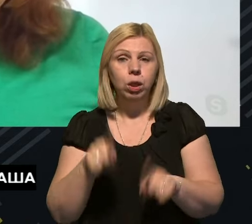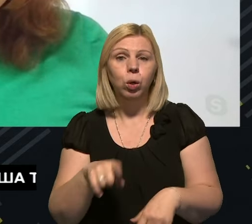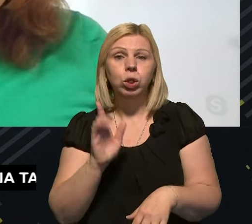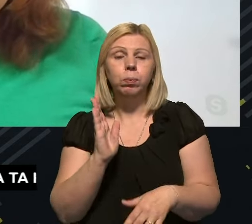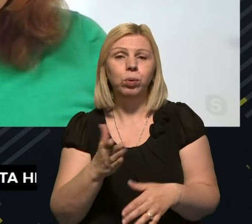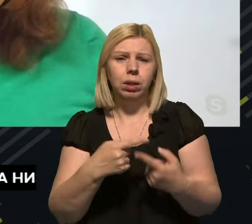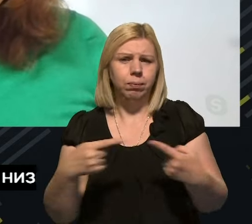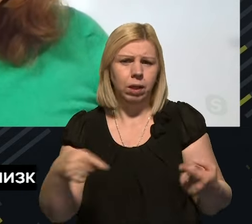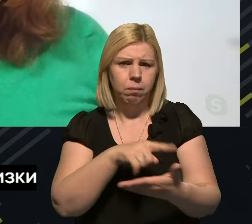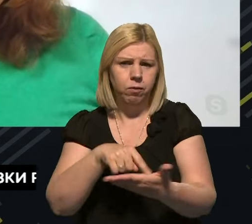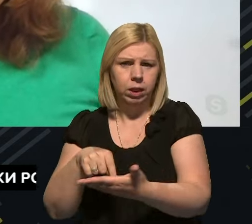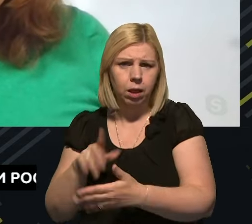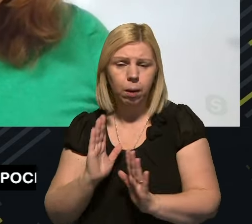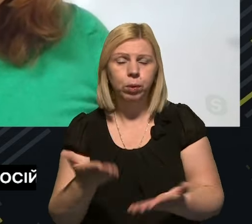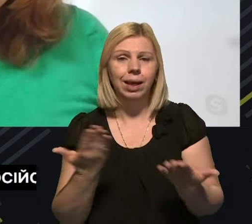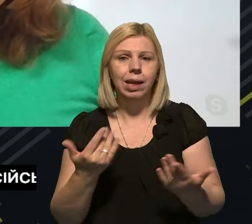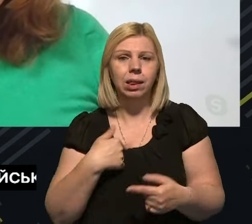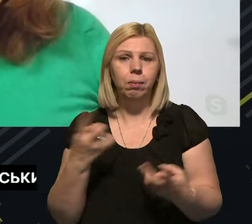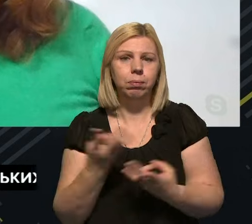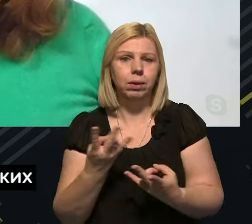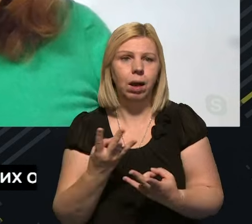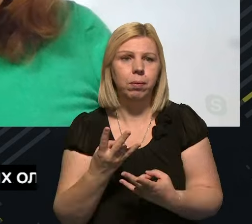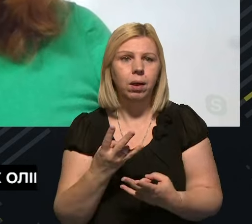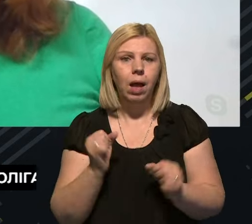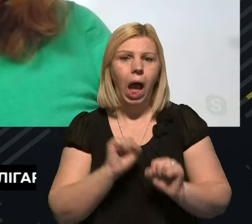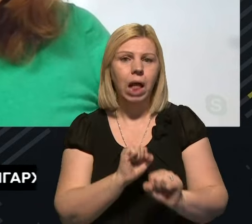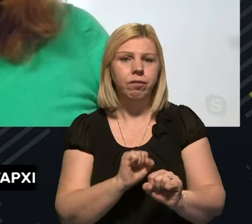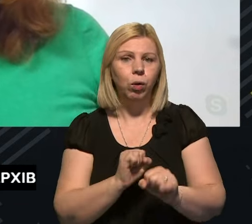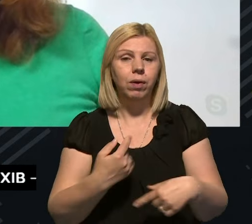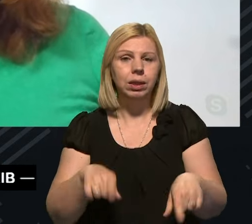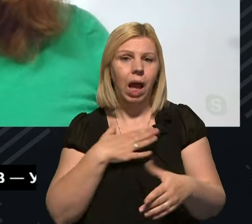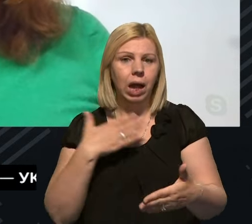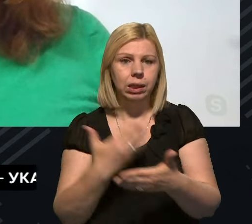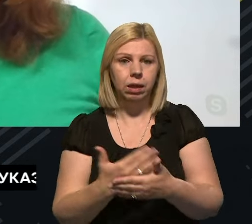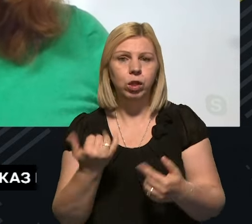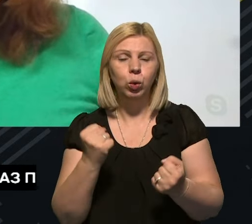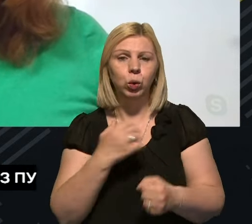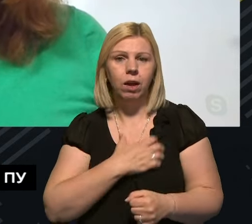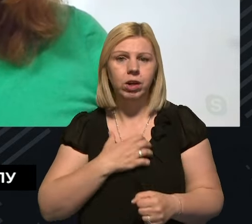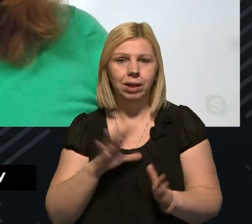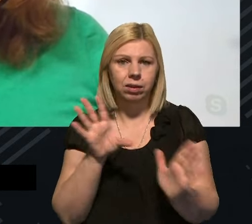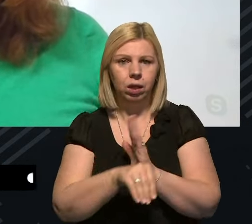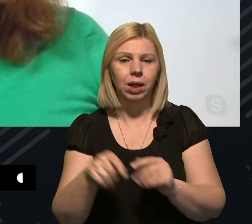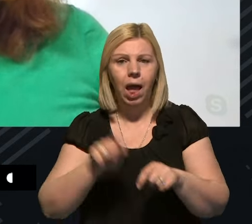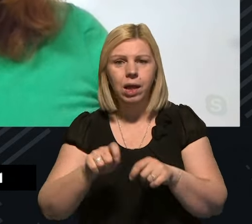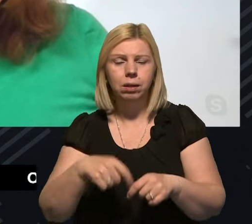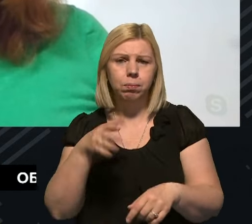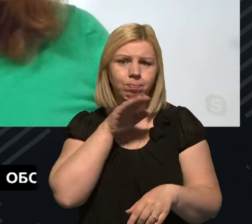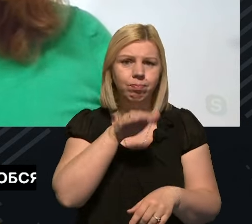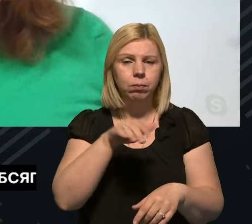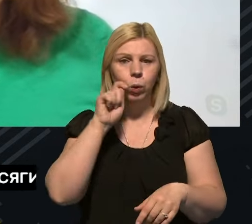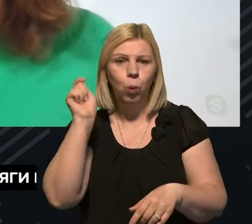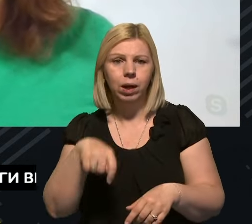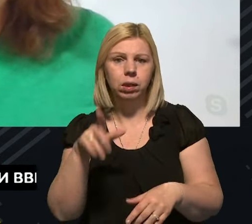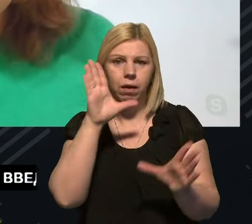можуть бути різні питання, які нам доведеться адвокатувати активно, і дуже важливо залучати експертів українських,